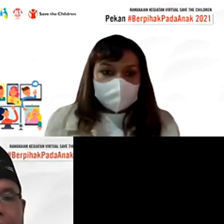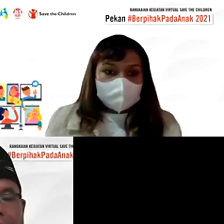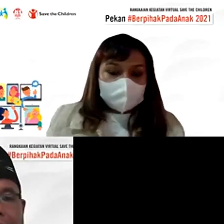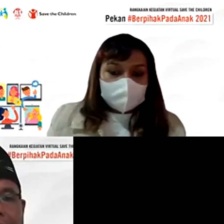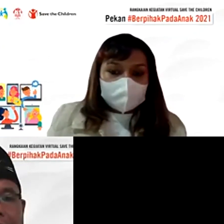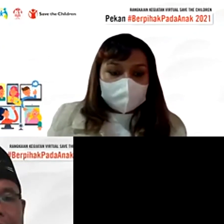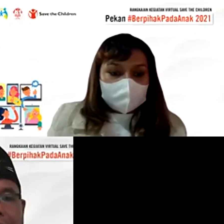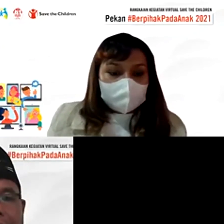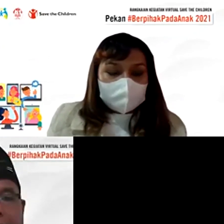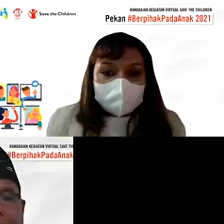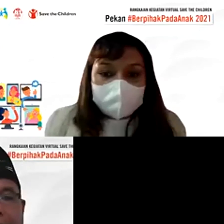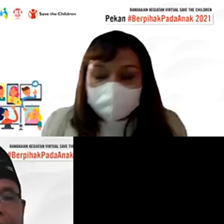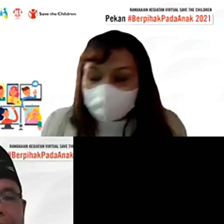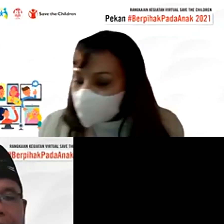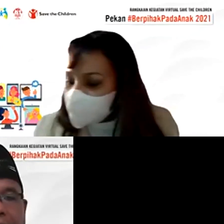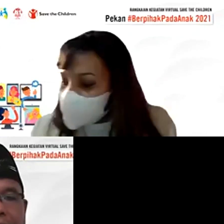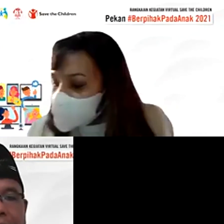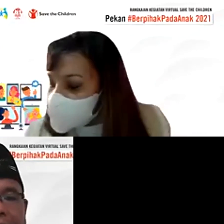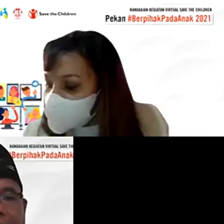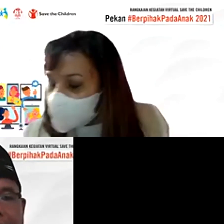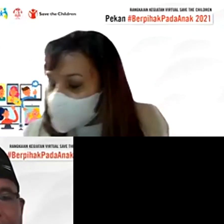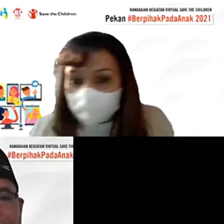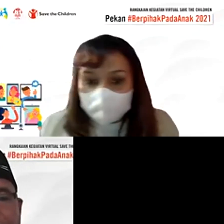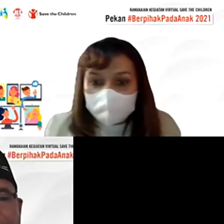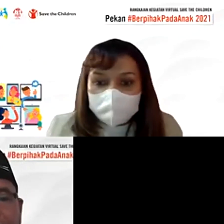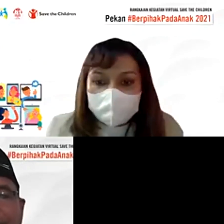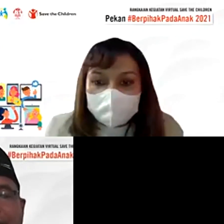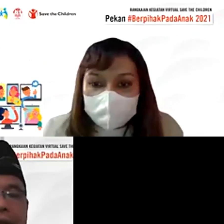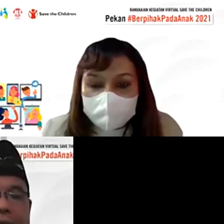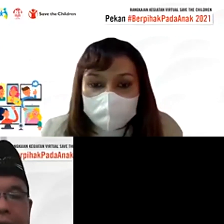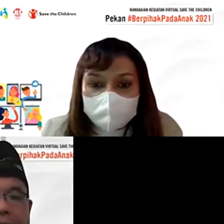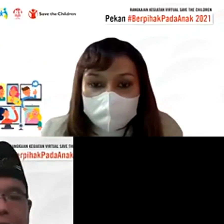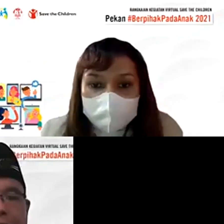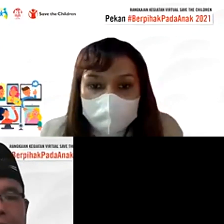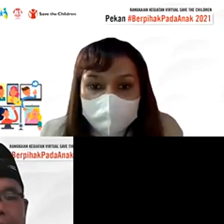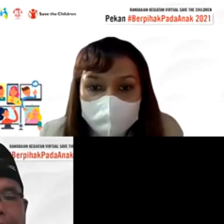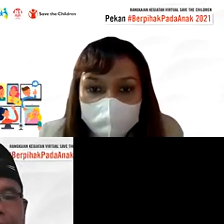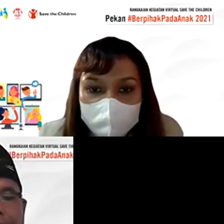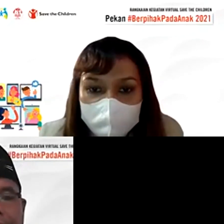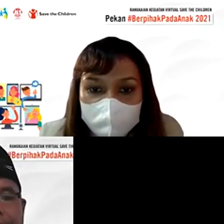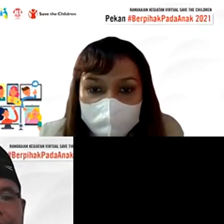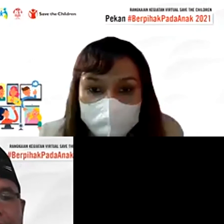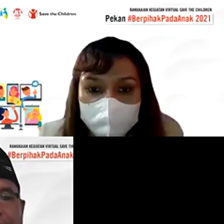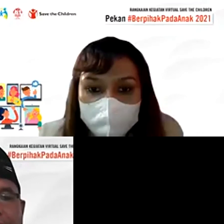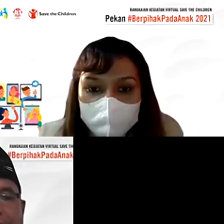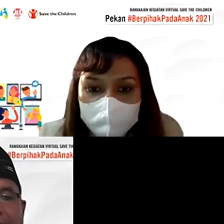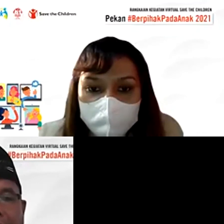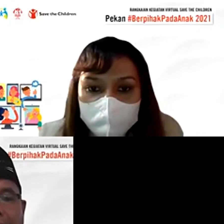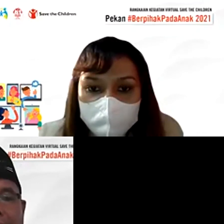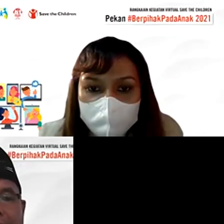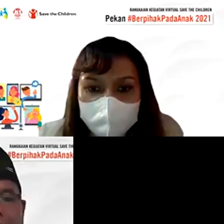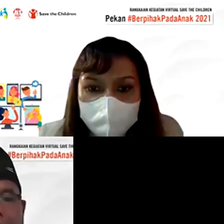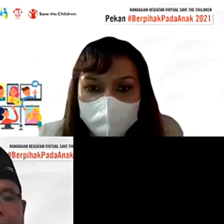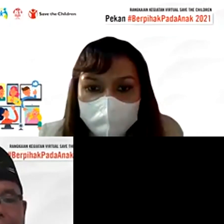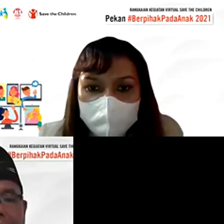sering itu adalah apakah mereka nanti di karantina itu diperhatikan tetapi lebih spesifik kalau memang anak